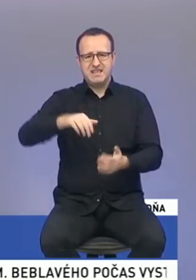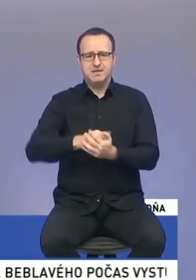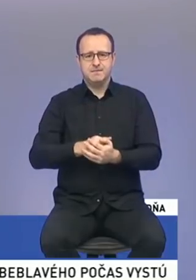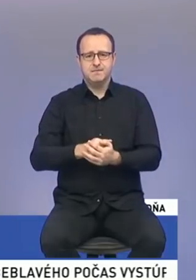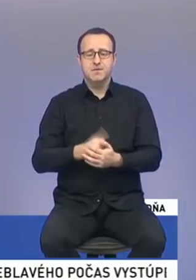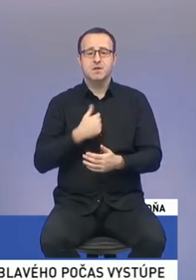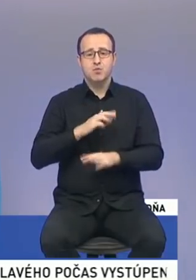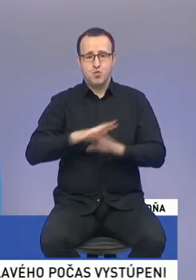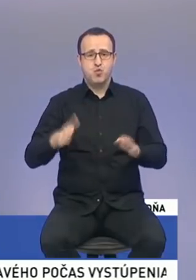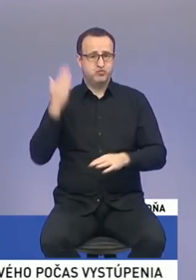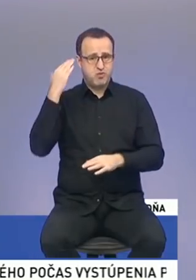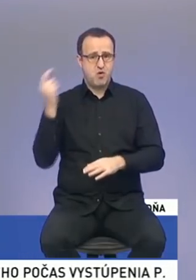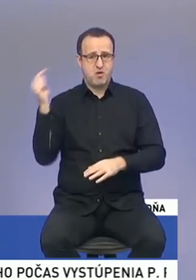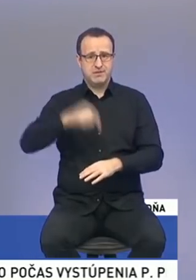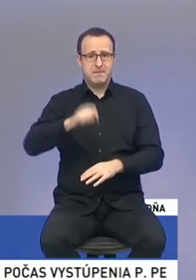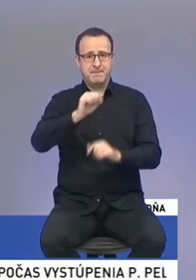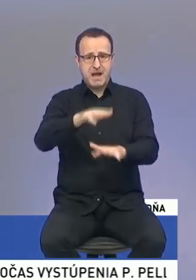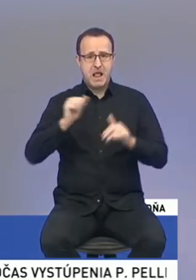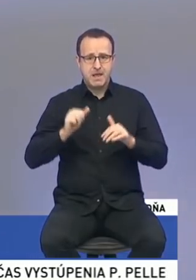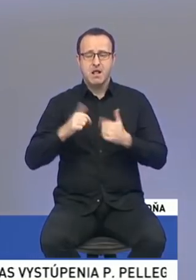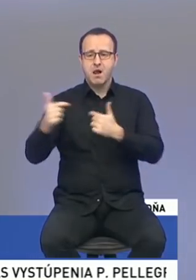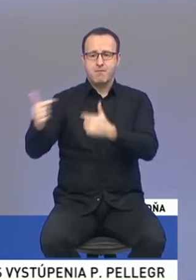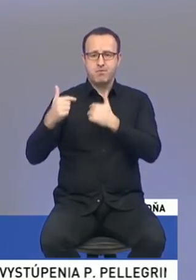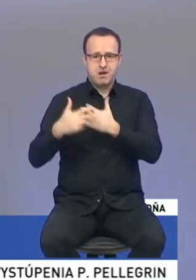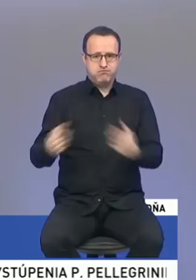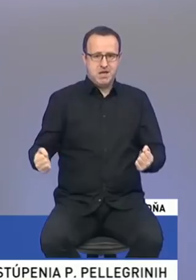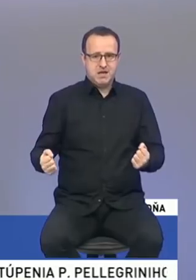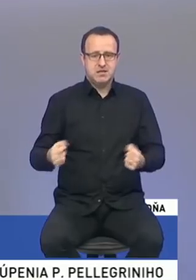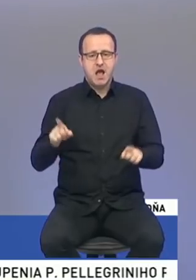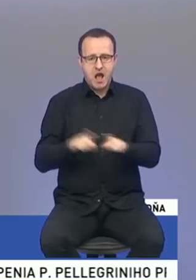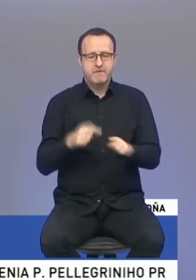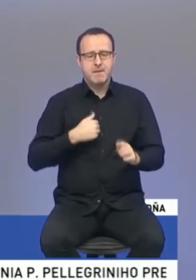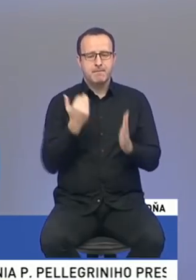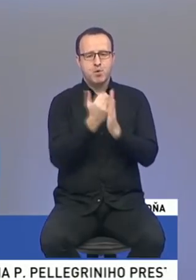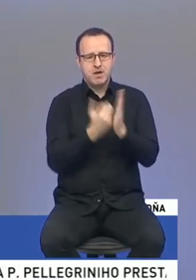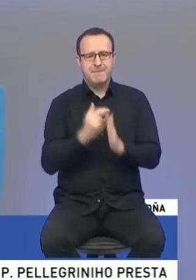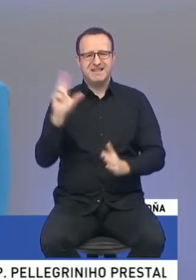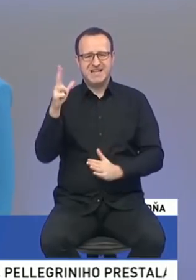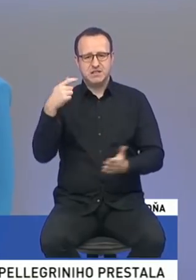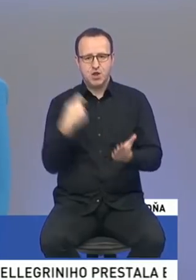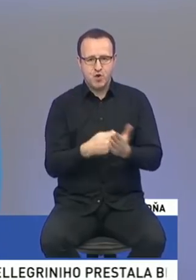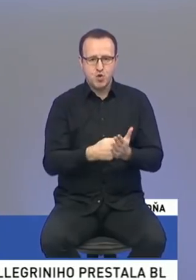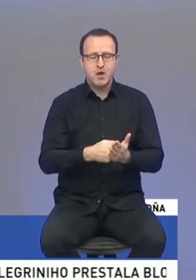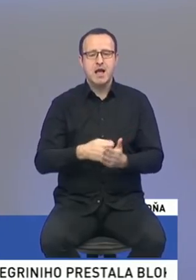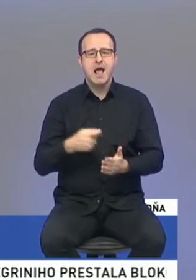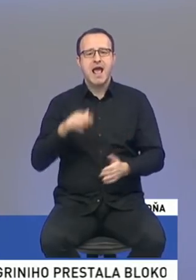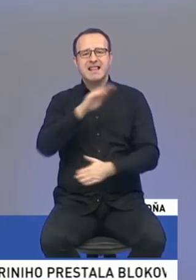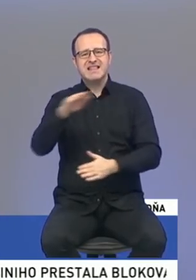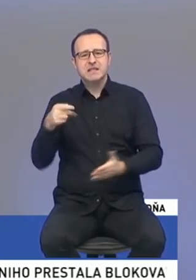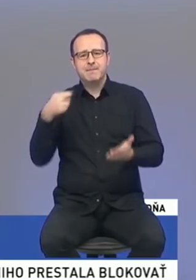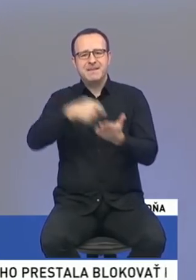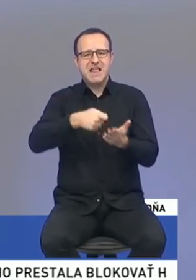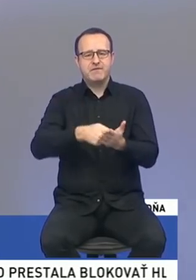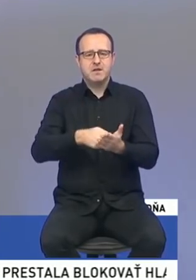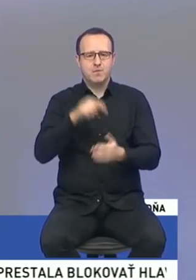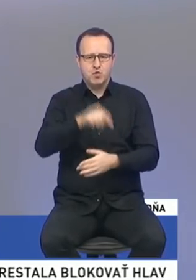sme s tým už prišli do parlamentu. To znamená, len nám neboli podporené. A takisto to máme v programe. Či 13. dôchodok, alebo pridávky na dieťa. Je to veľmi dôležité.